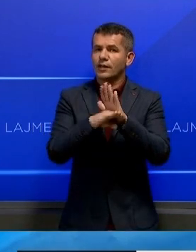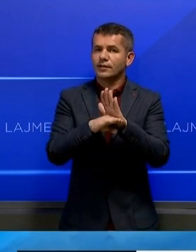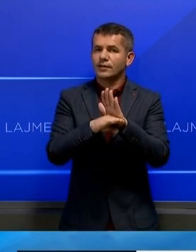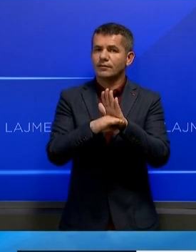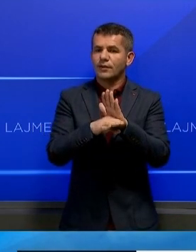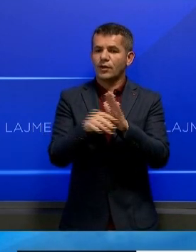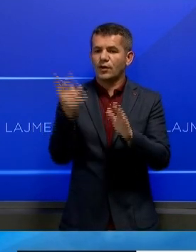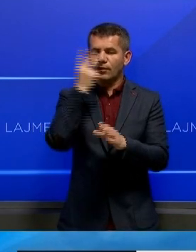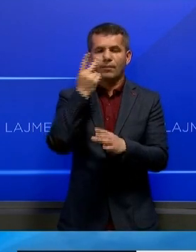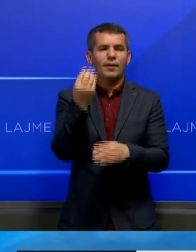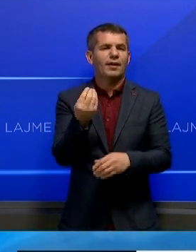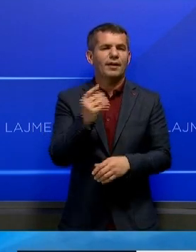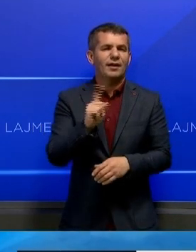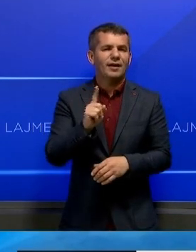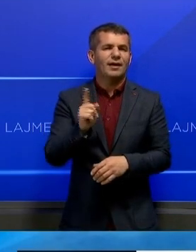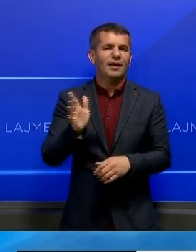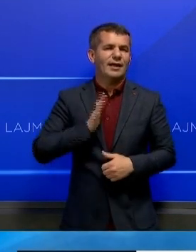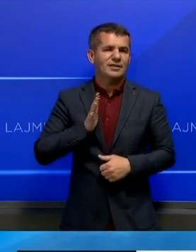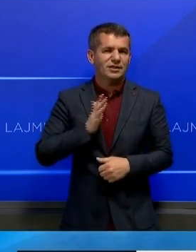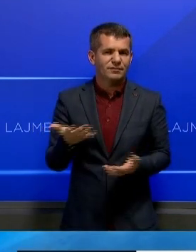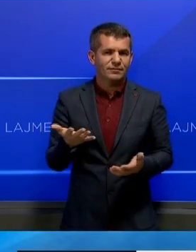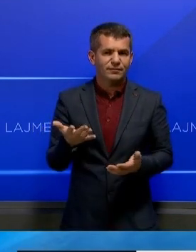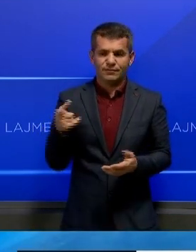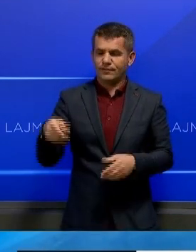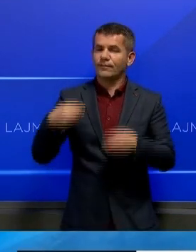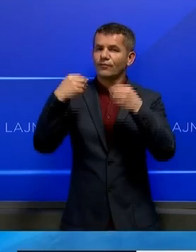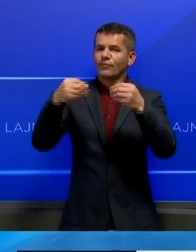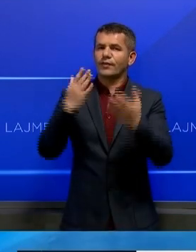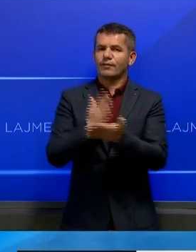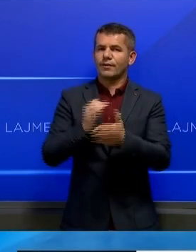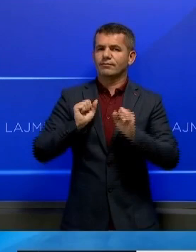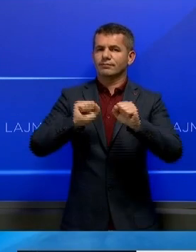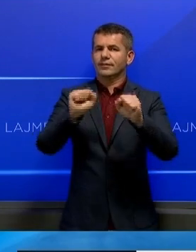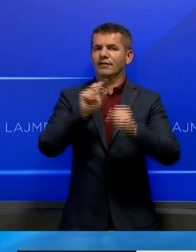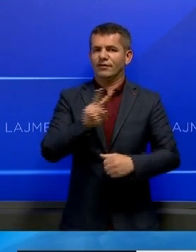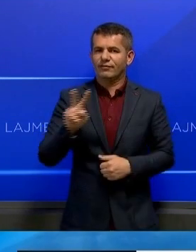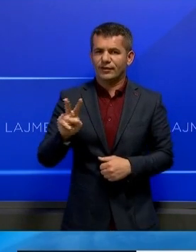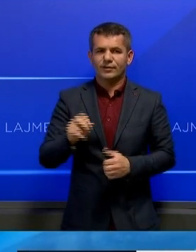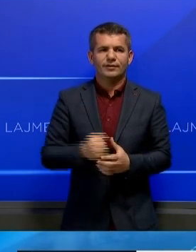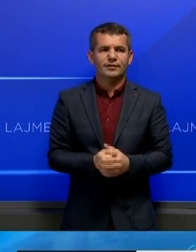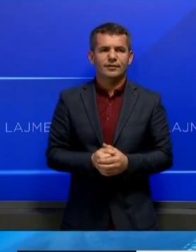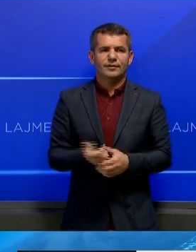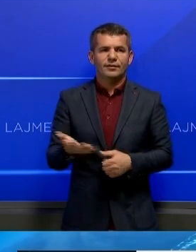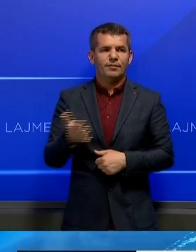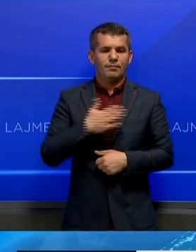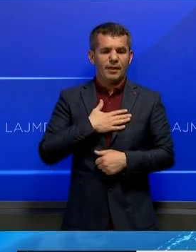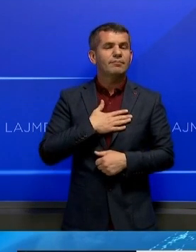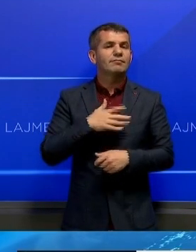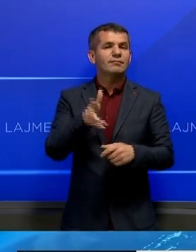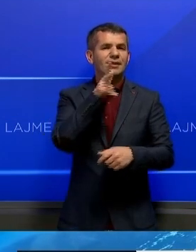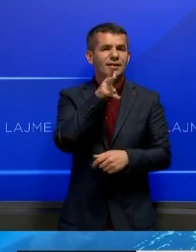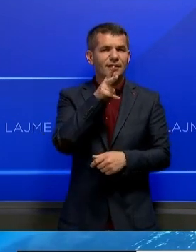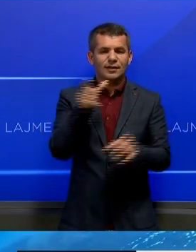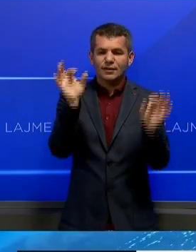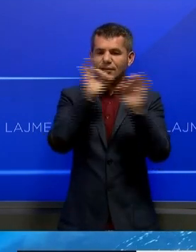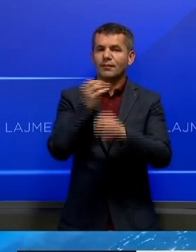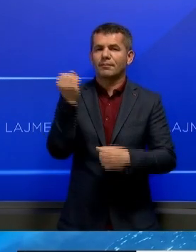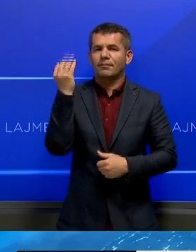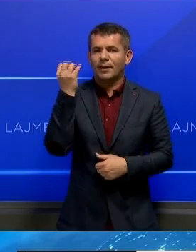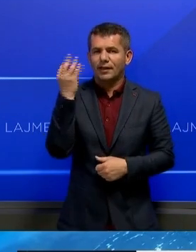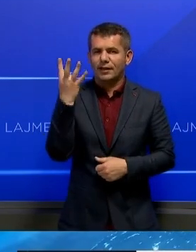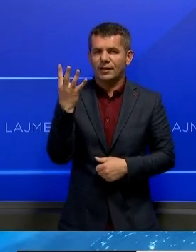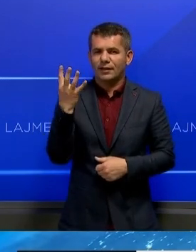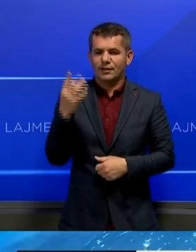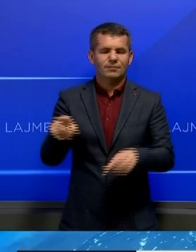palojgjikshem dhe i rezikshem. Këto deklarime i kundër shtoj vetëvendosje. Prapke kërkesat të cilat janë paushole, i